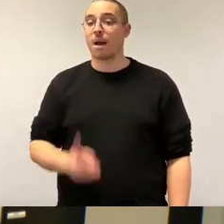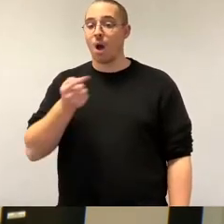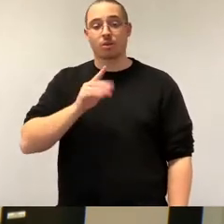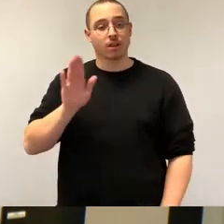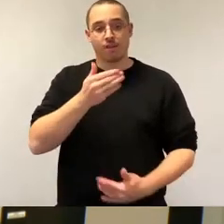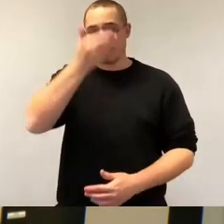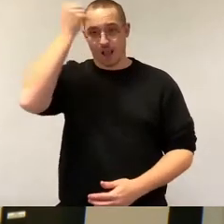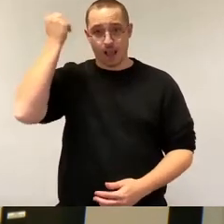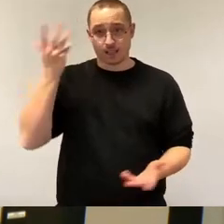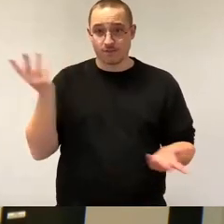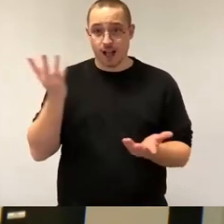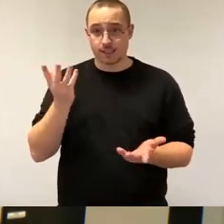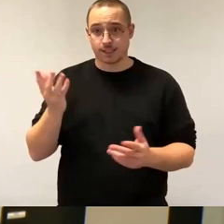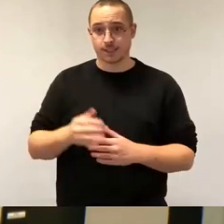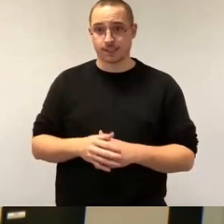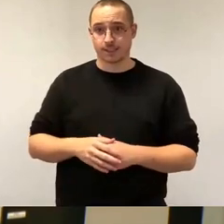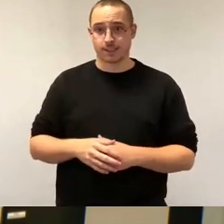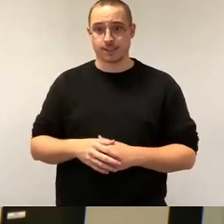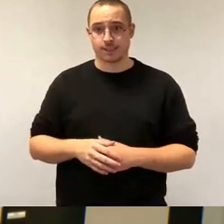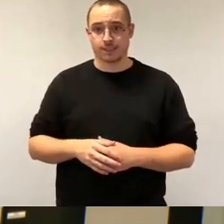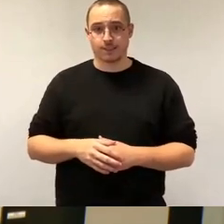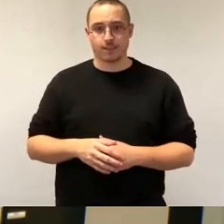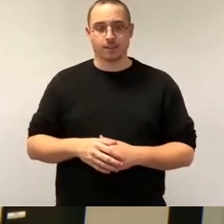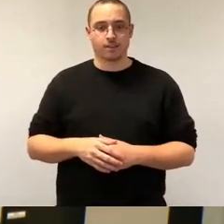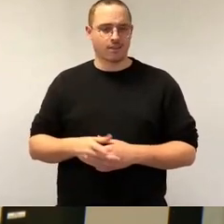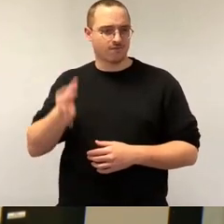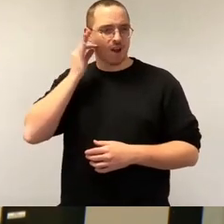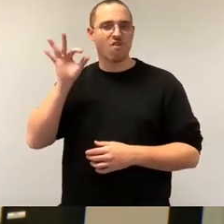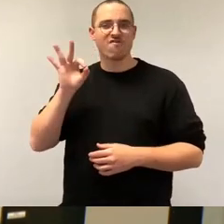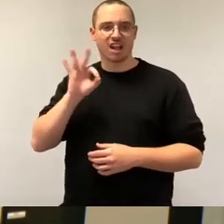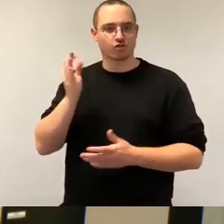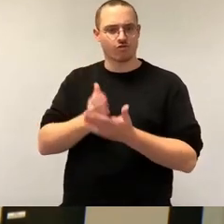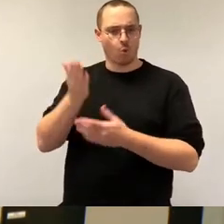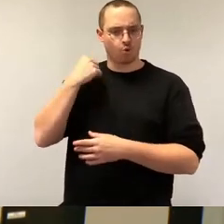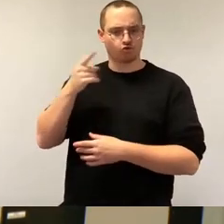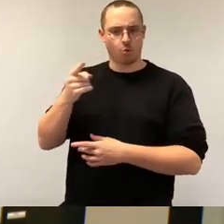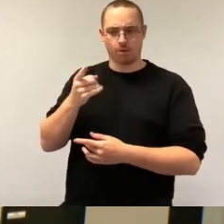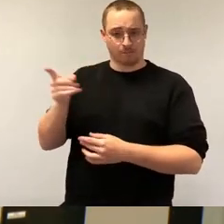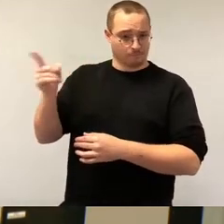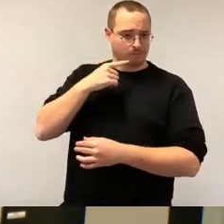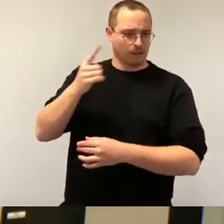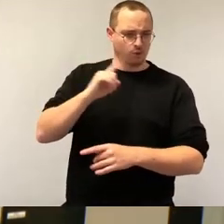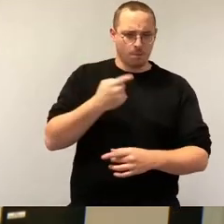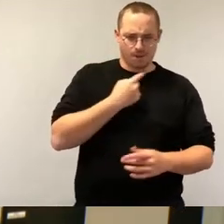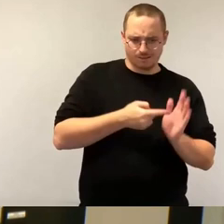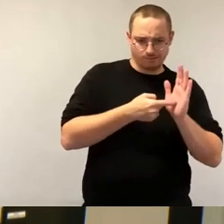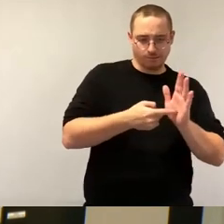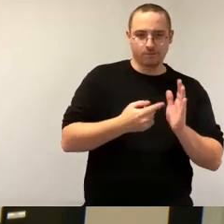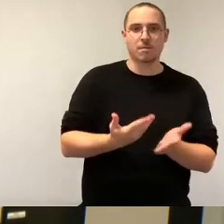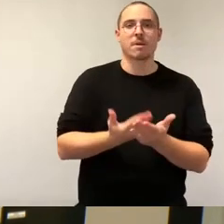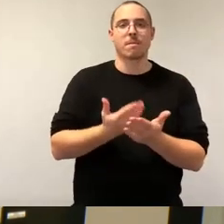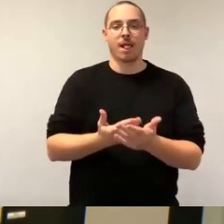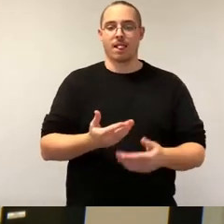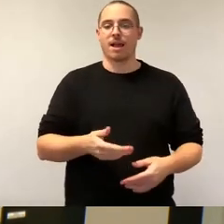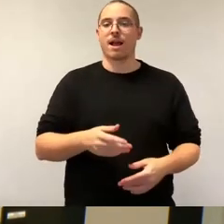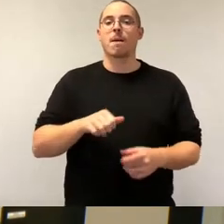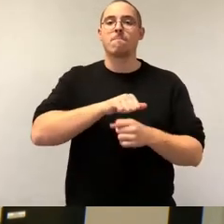Herr Fratschke wurde ja schon mal vorhin zitiert, ich möchte das auch tun, insgesamt für Magdeburg und für Dresden zusammen bis